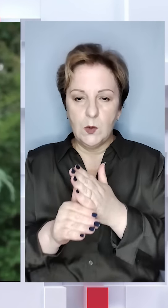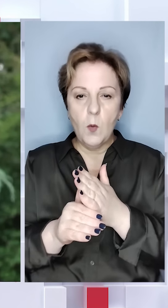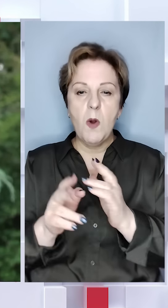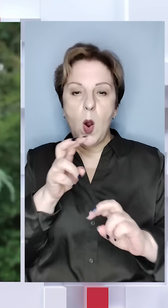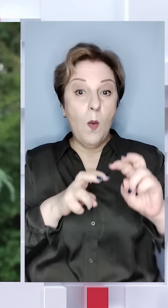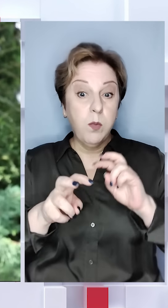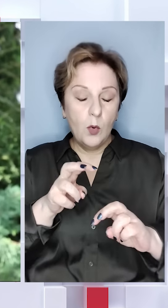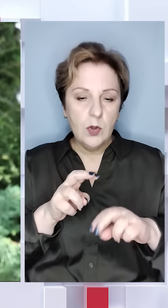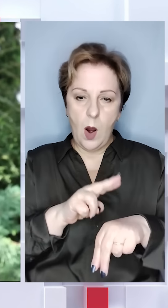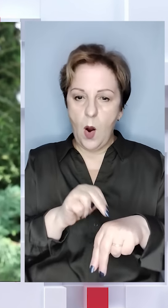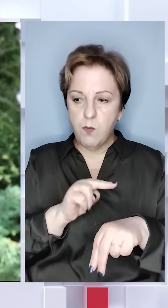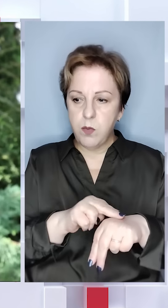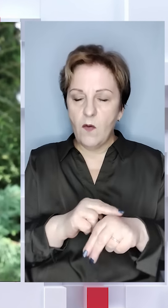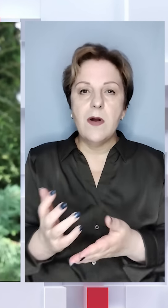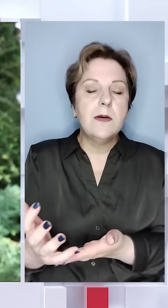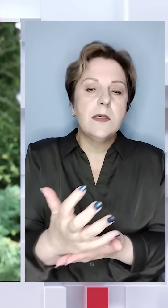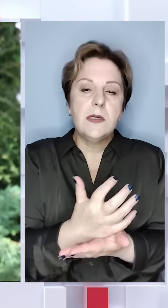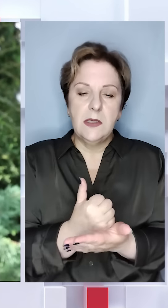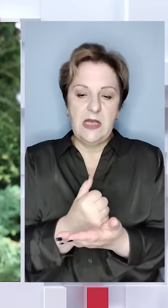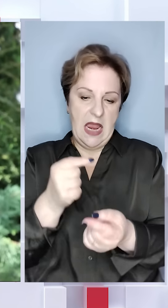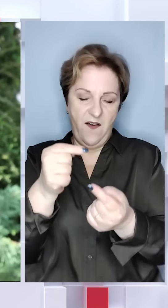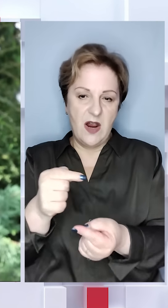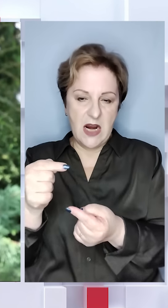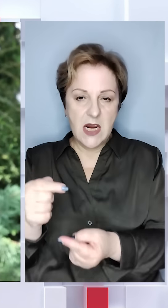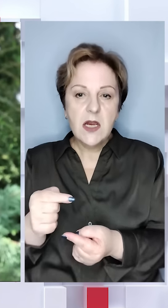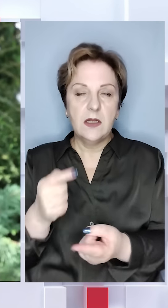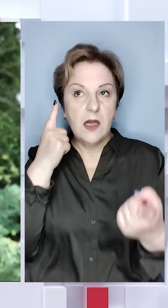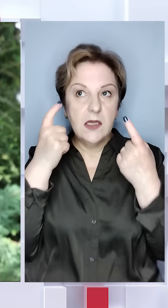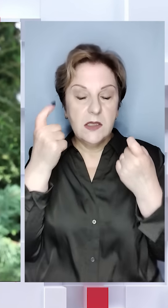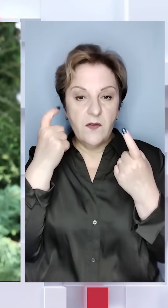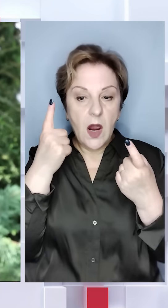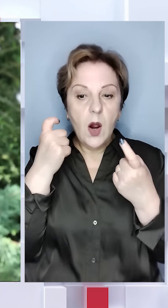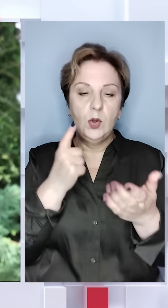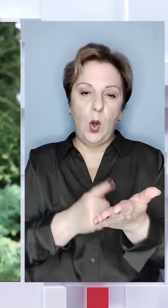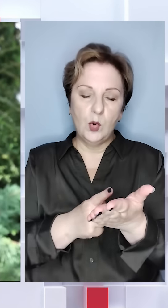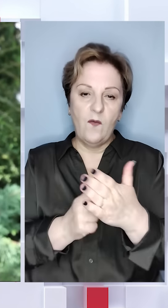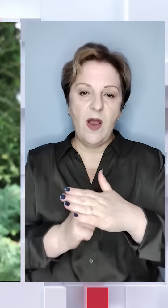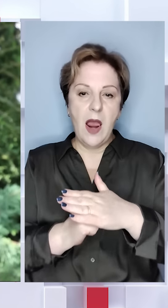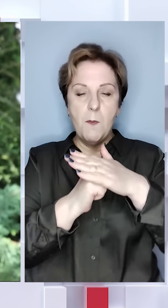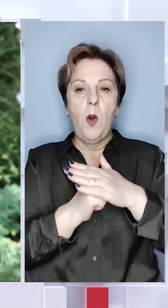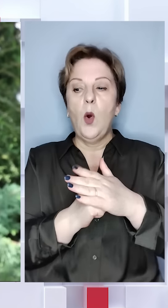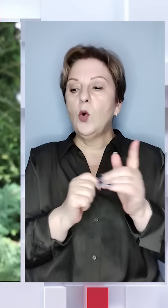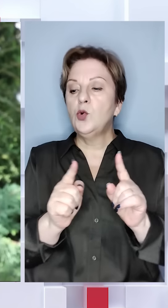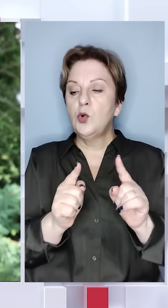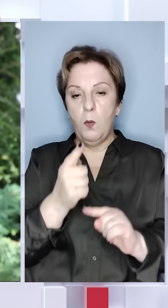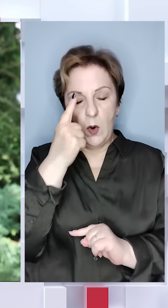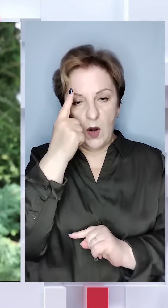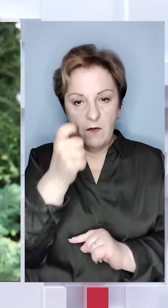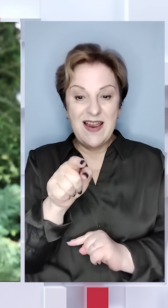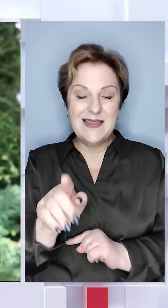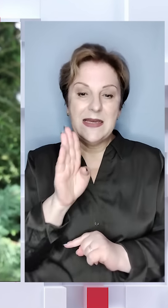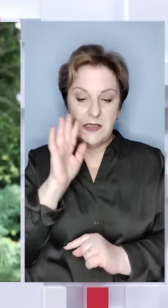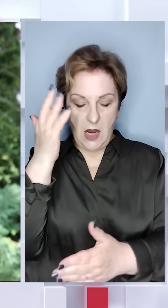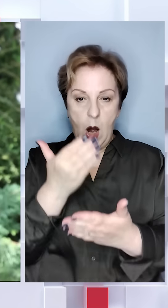допомагала у пошуках. Поліцейськими зібрана відповідна інформація, доказова база для того, щоб повідомити